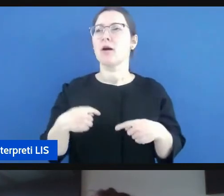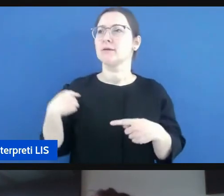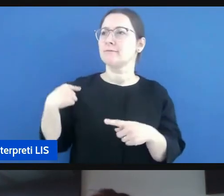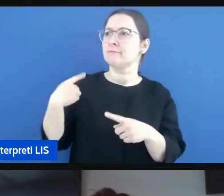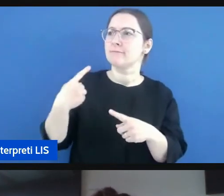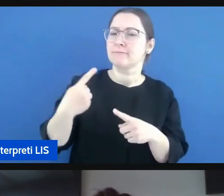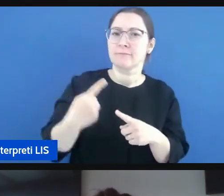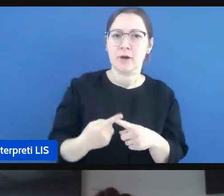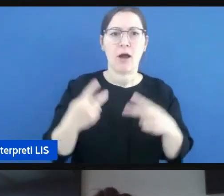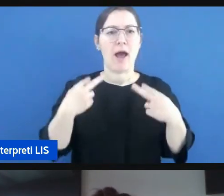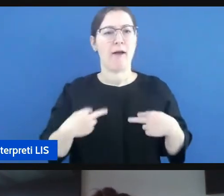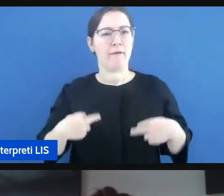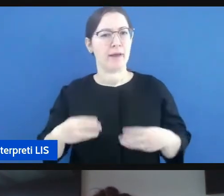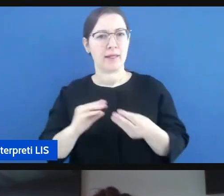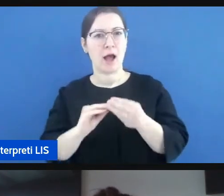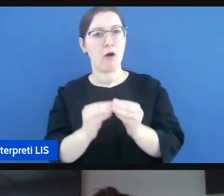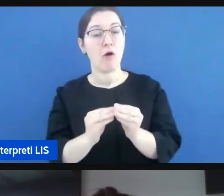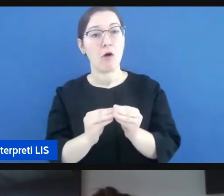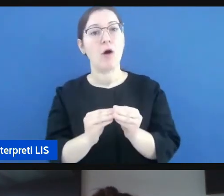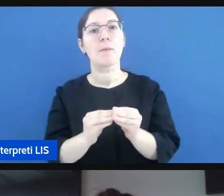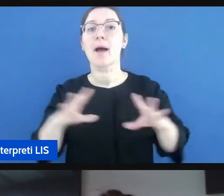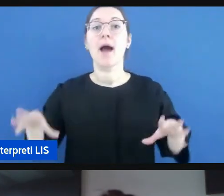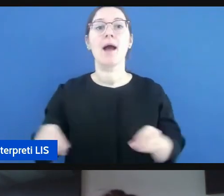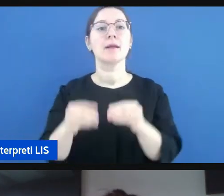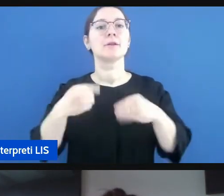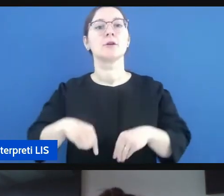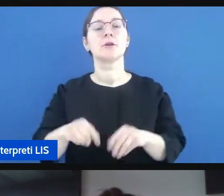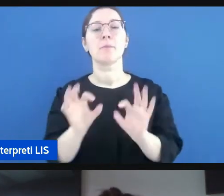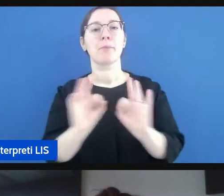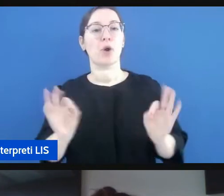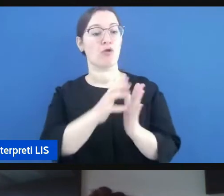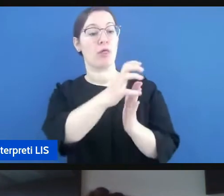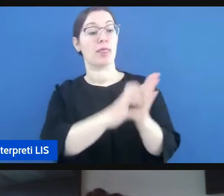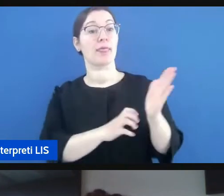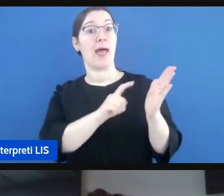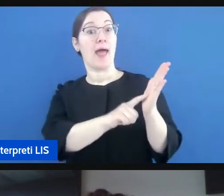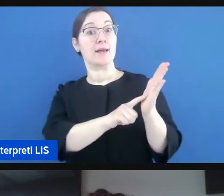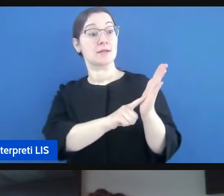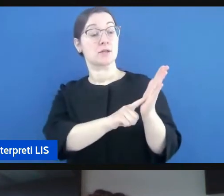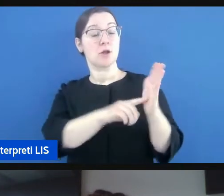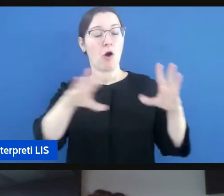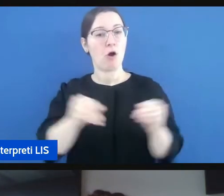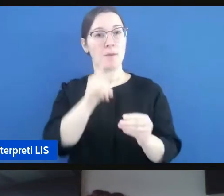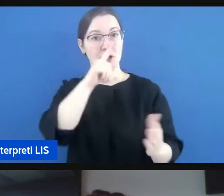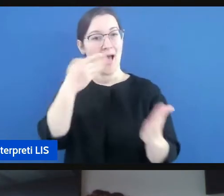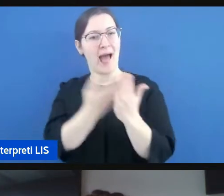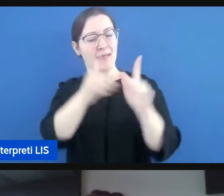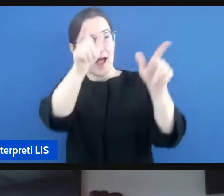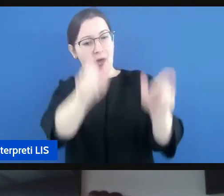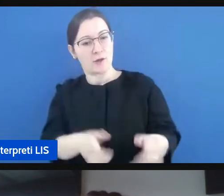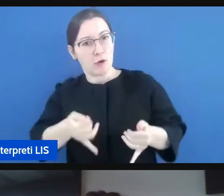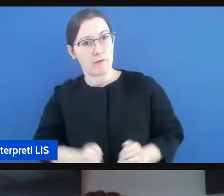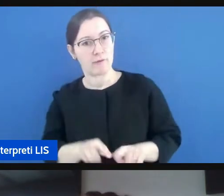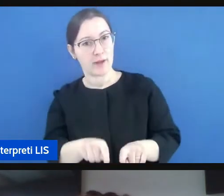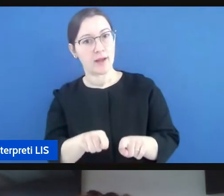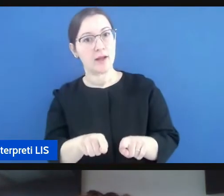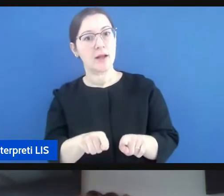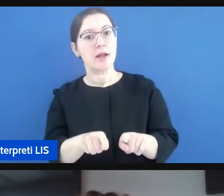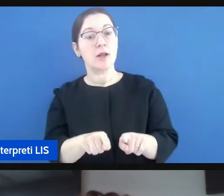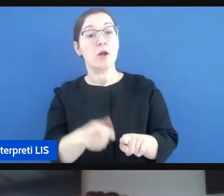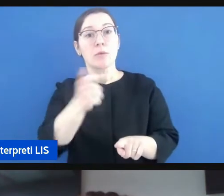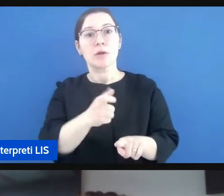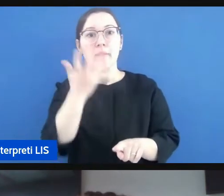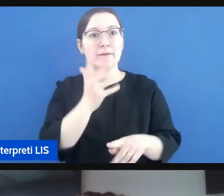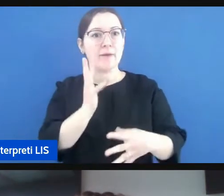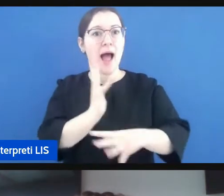diciamo così adattare testi già adattati all'accessibilità